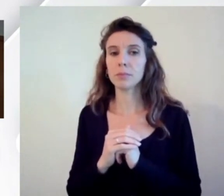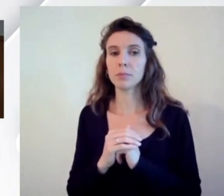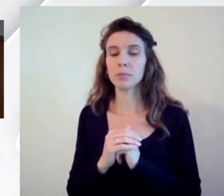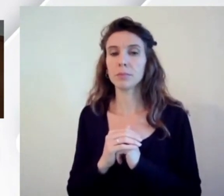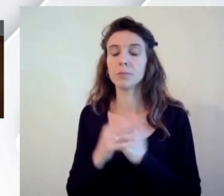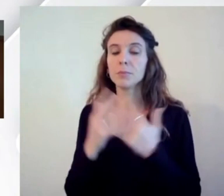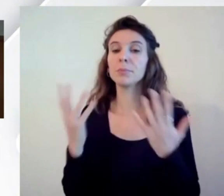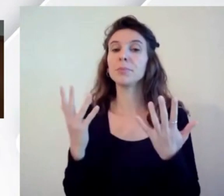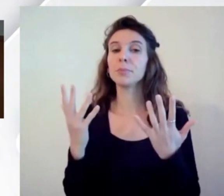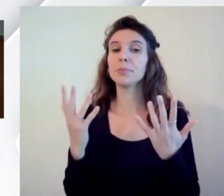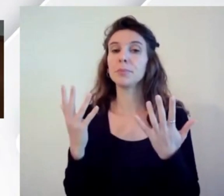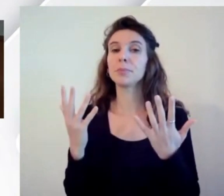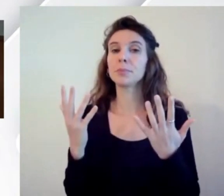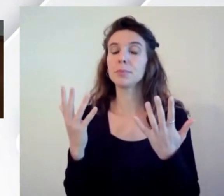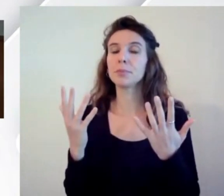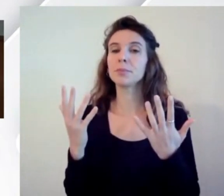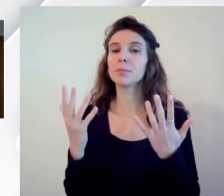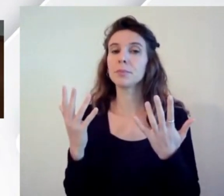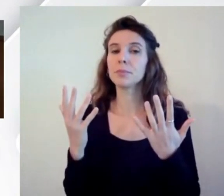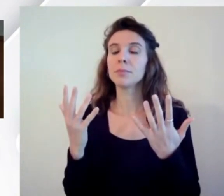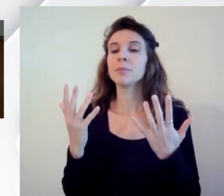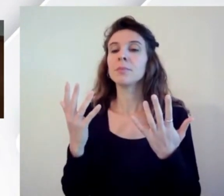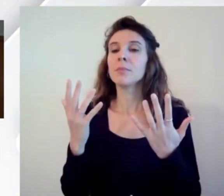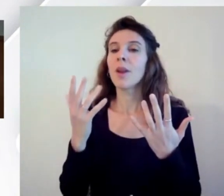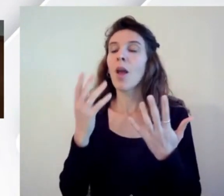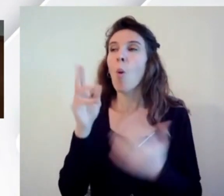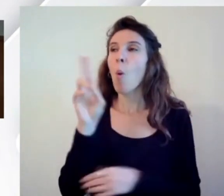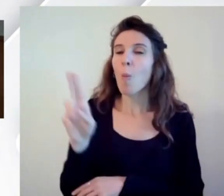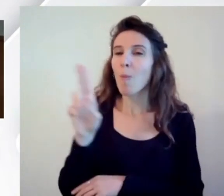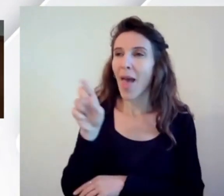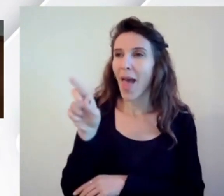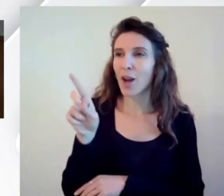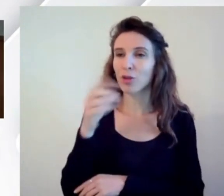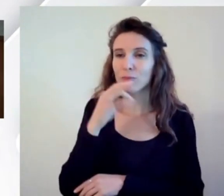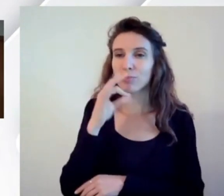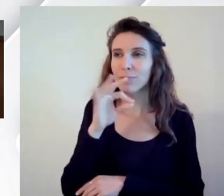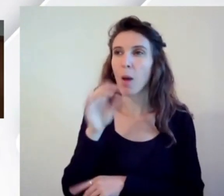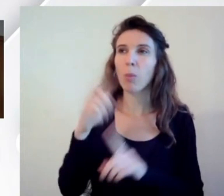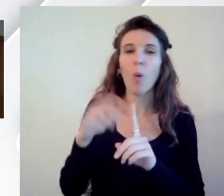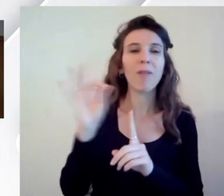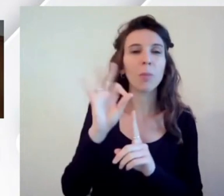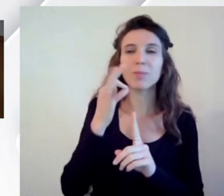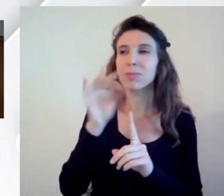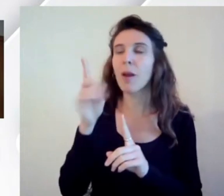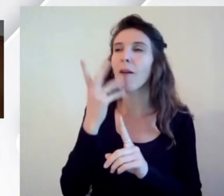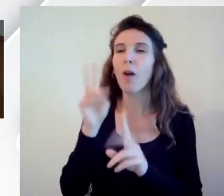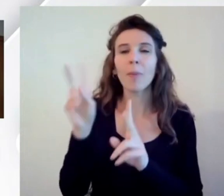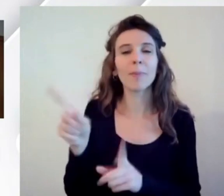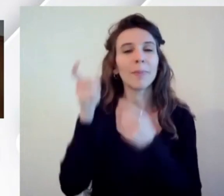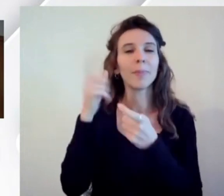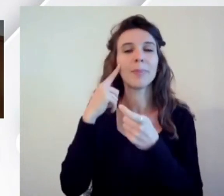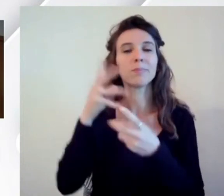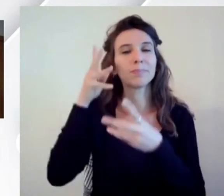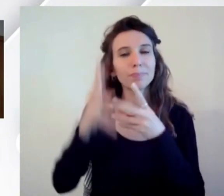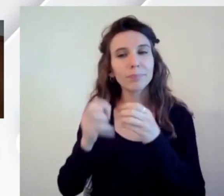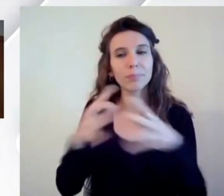vorrei andare nel solco delle cose già dette da Roberto e da Fabrizio cioè sì è vero